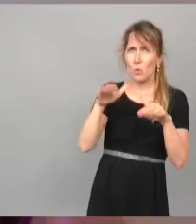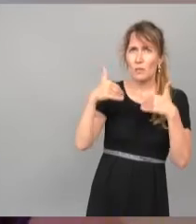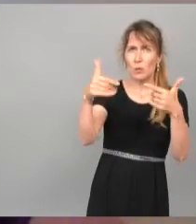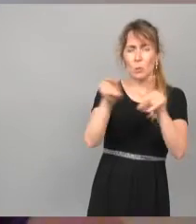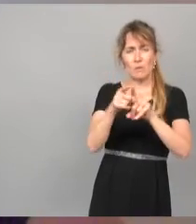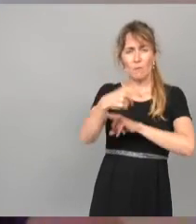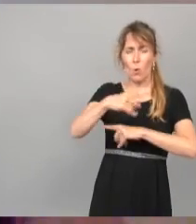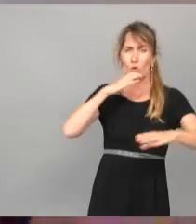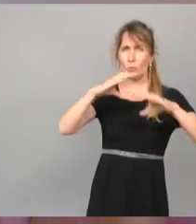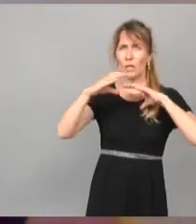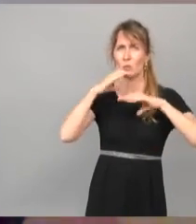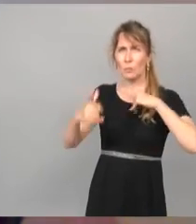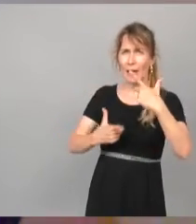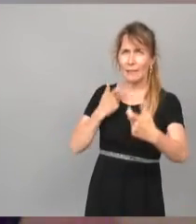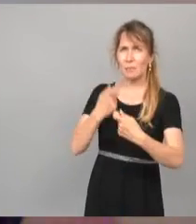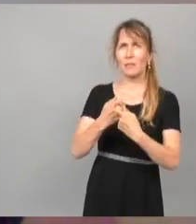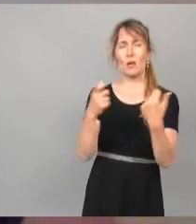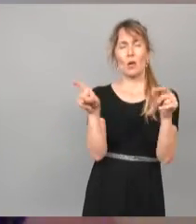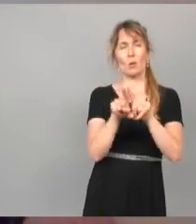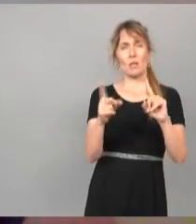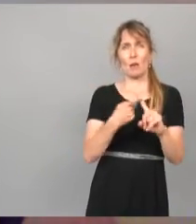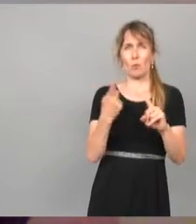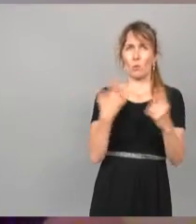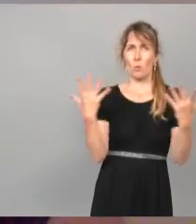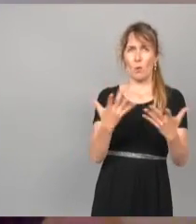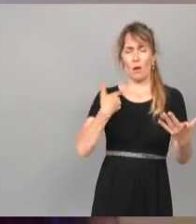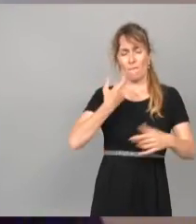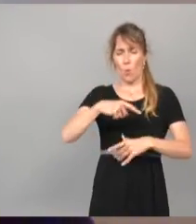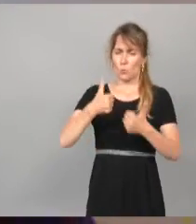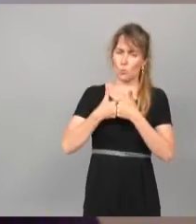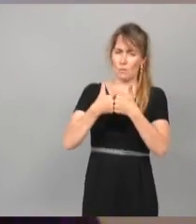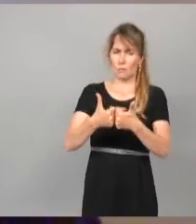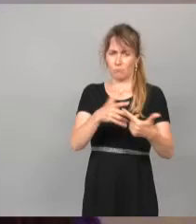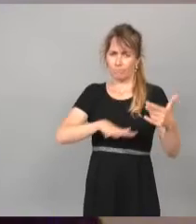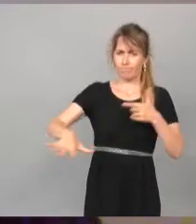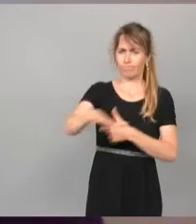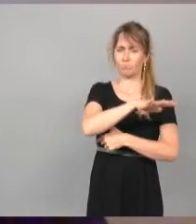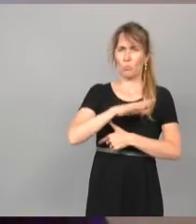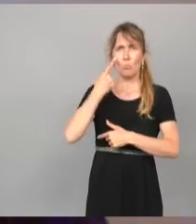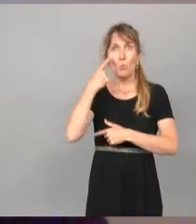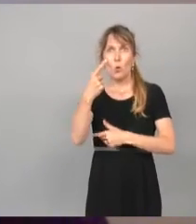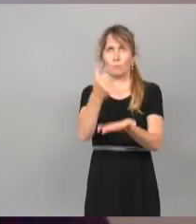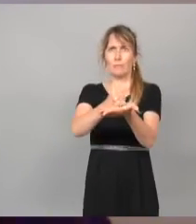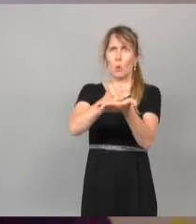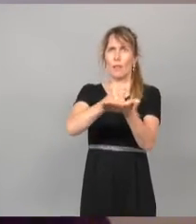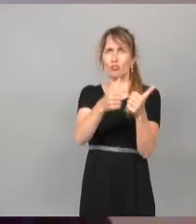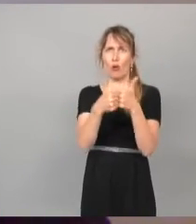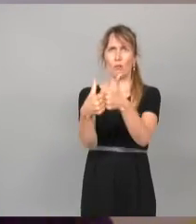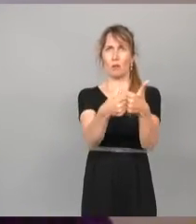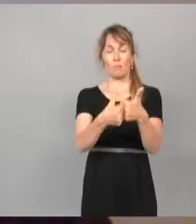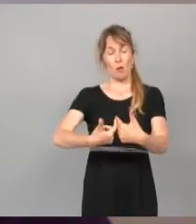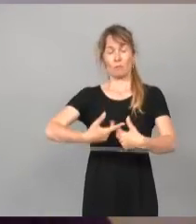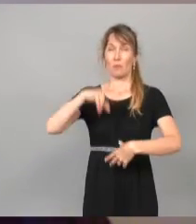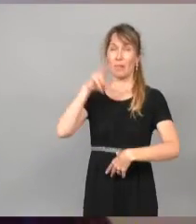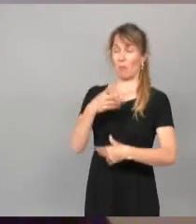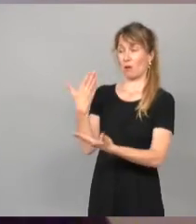le besoin de consolider un suivi commun indispensable au pilotage global. Voilà, je vous recommande vraiment